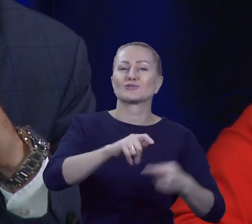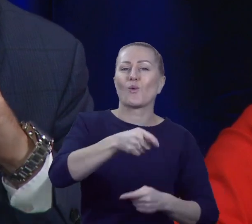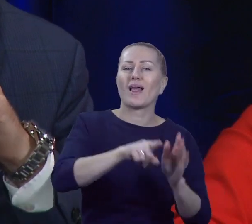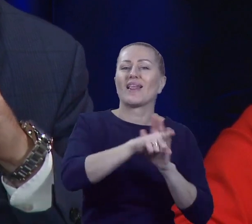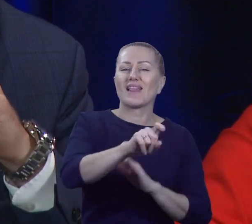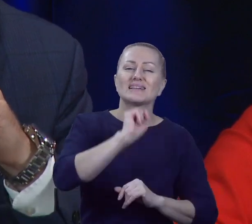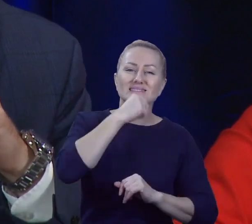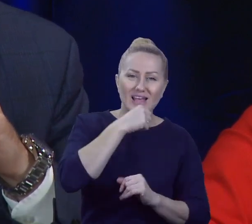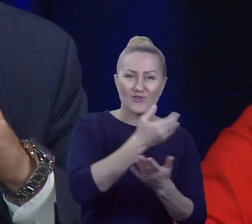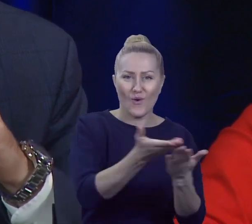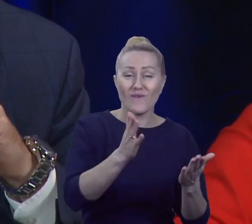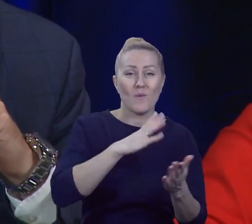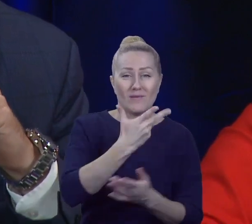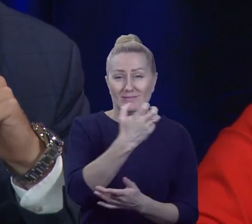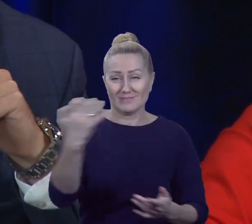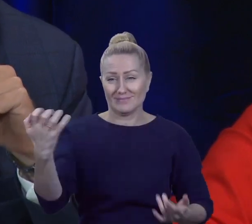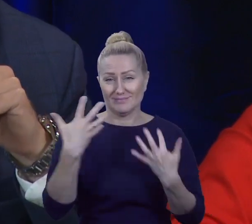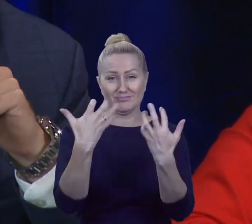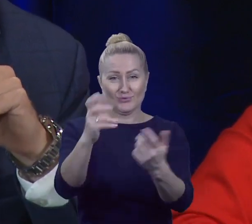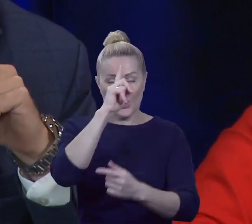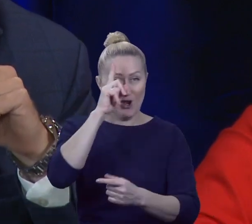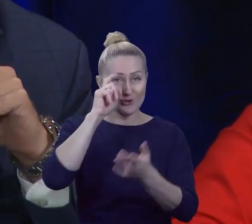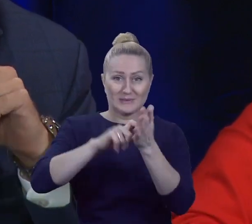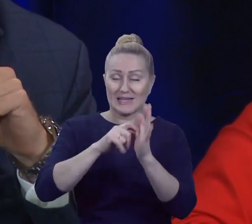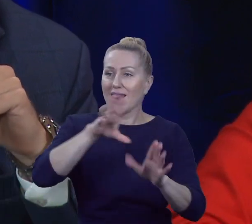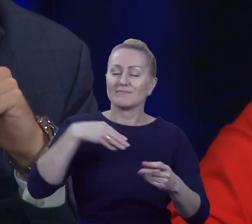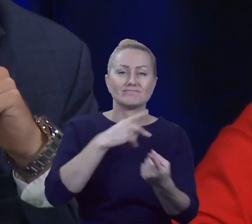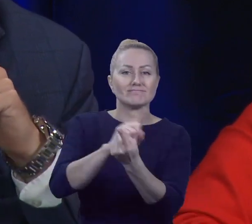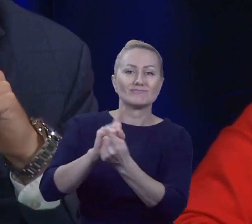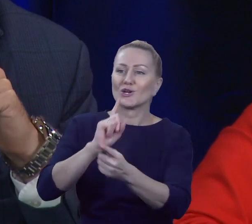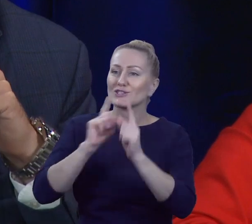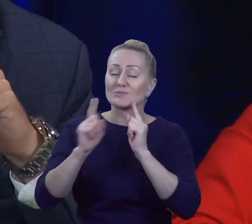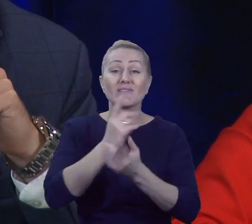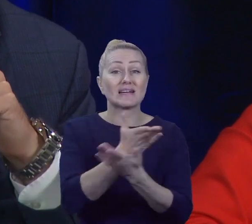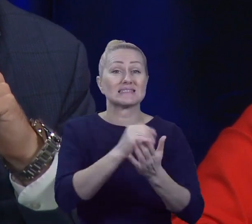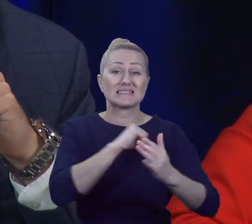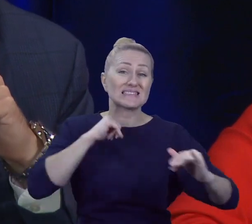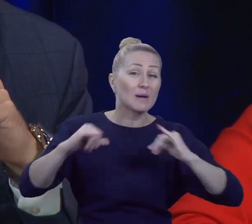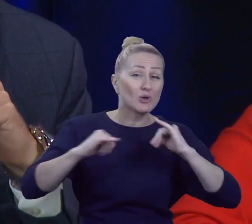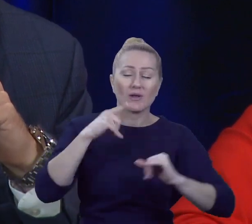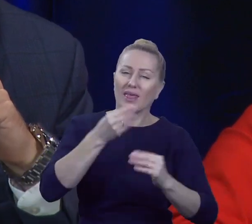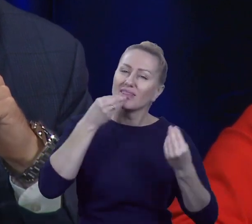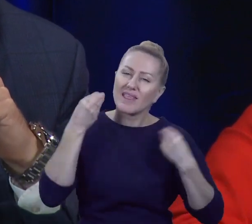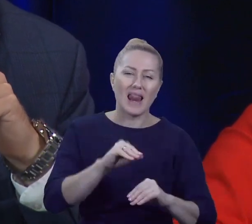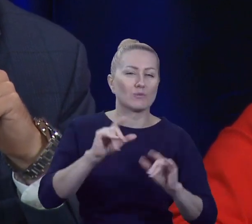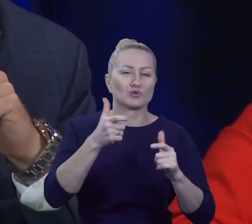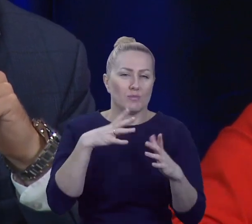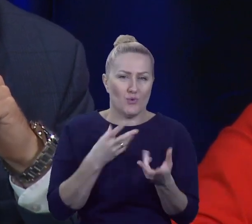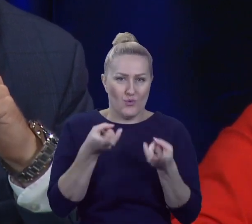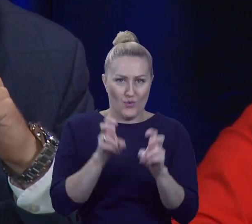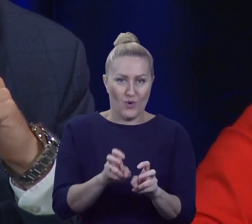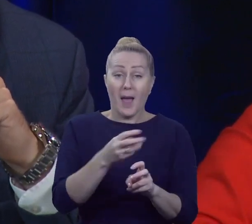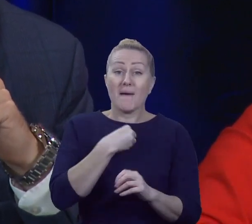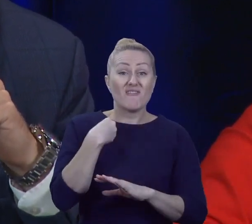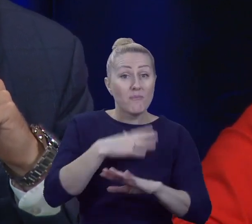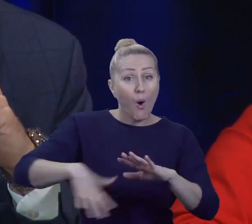seniorów i kilkaset osób było na sali i z nimi się rozmawia. Także samorząd to jest coś najlepszego, co zostało stworzone w Polsce. Według mnie